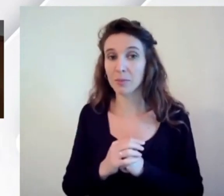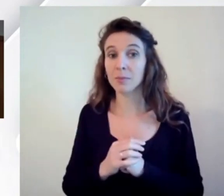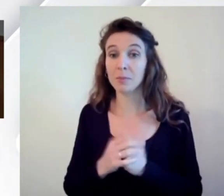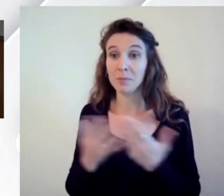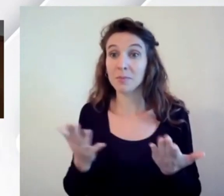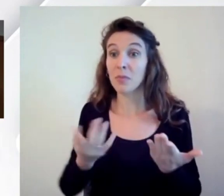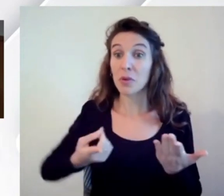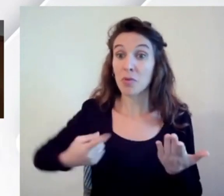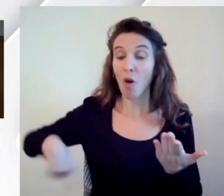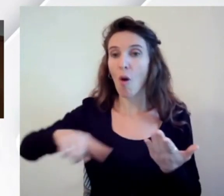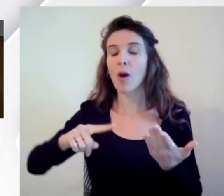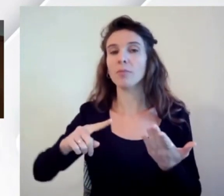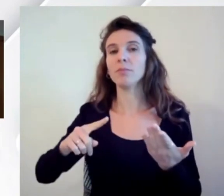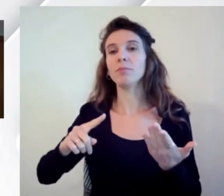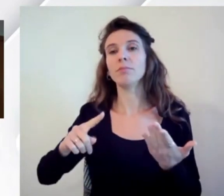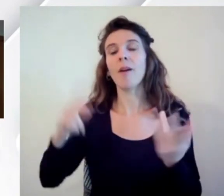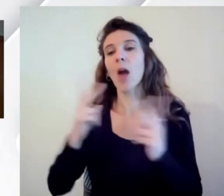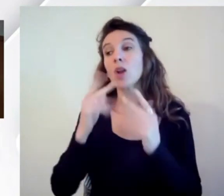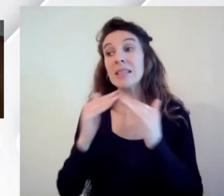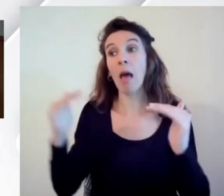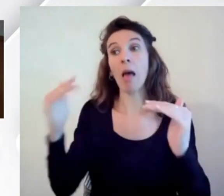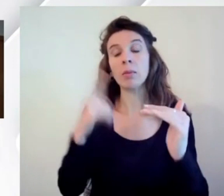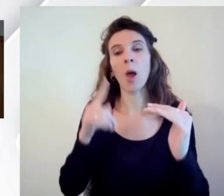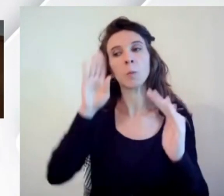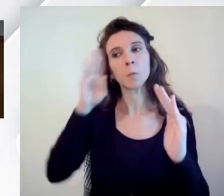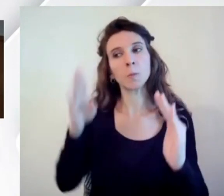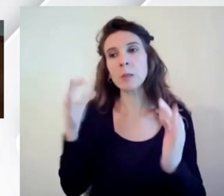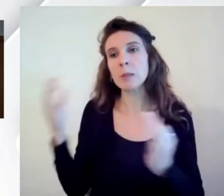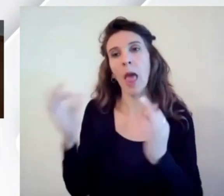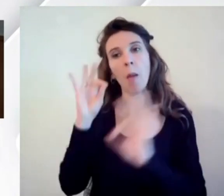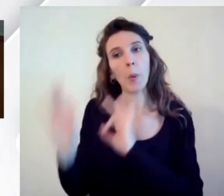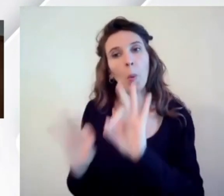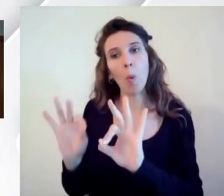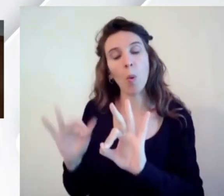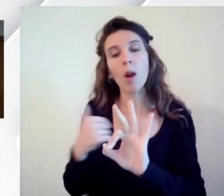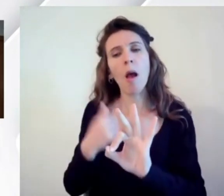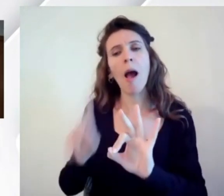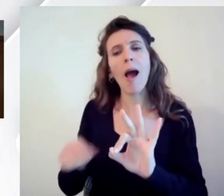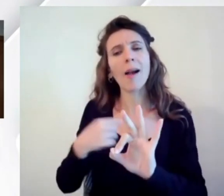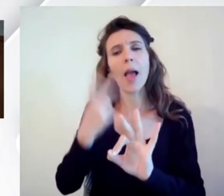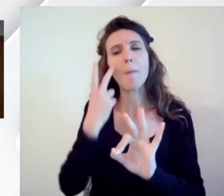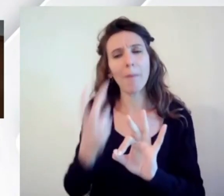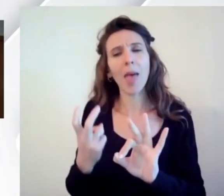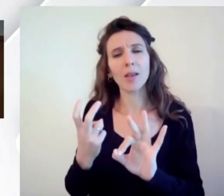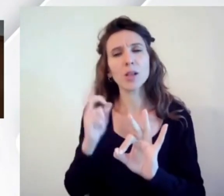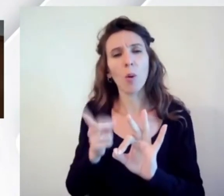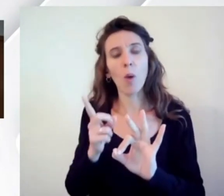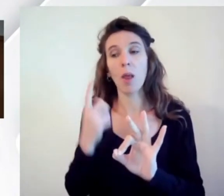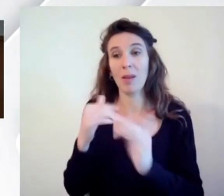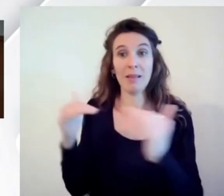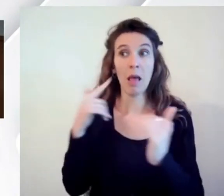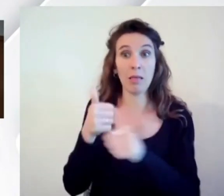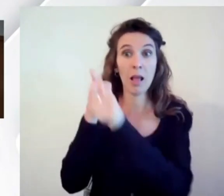stati sempre attenti agli standard avevamo anche previsto abbiamo anche previsto per aderenza agli standard